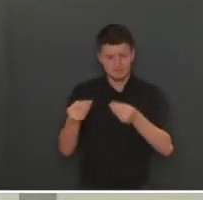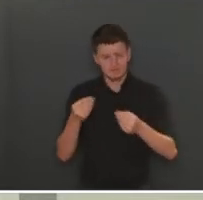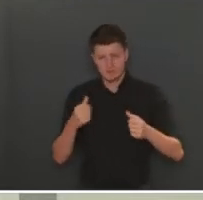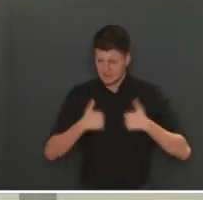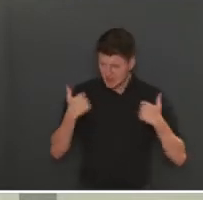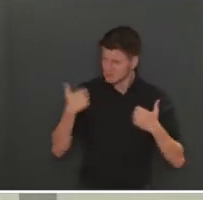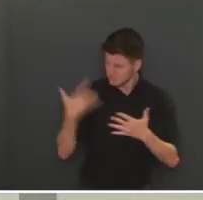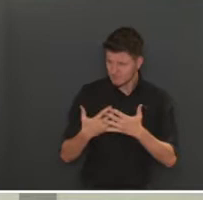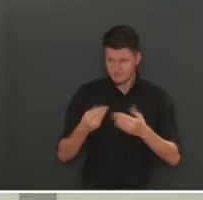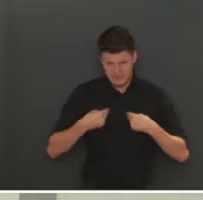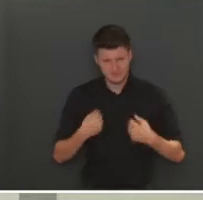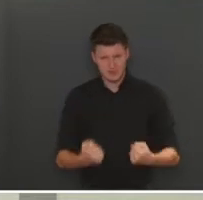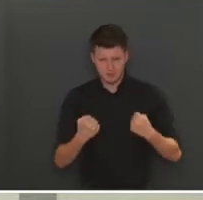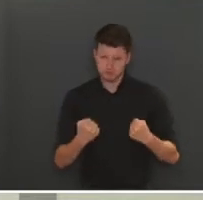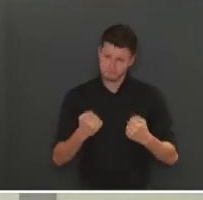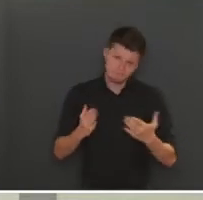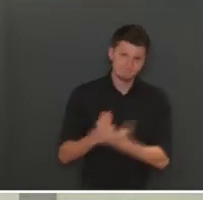et nous devons poursuivre.